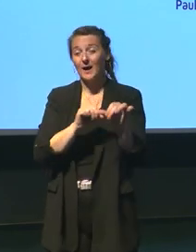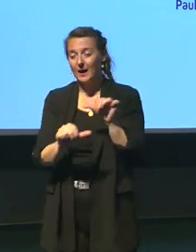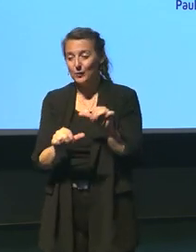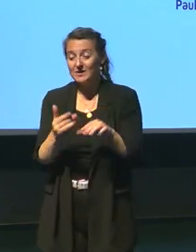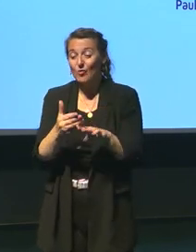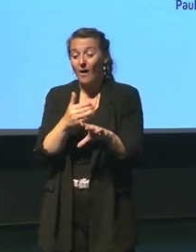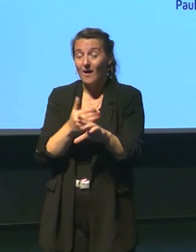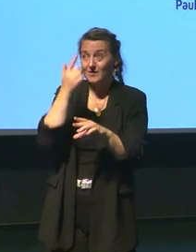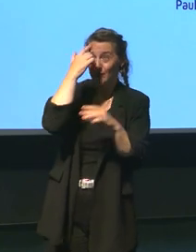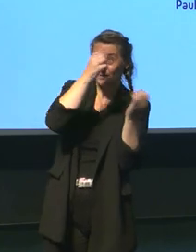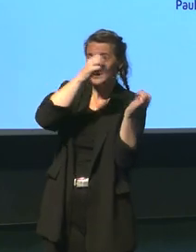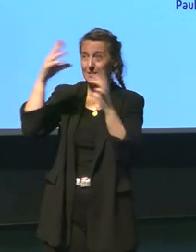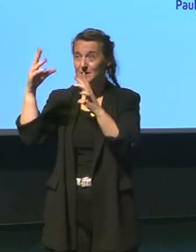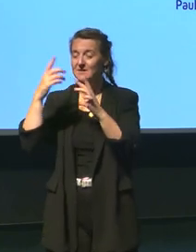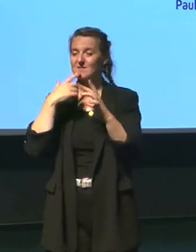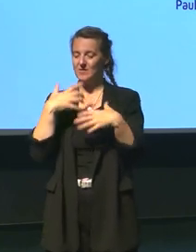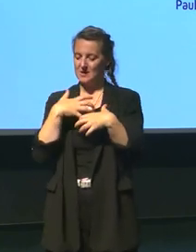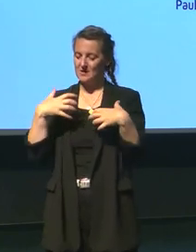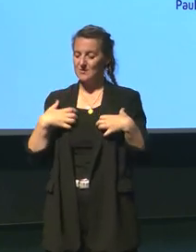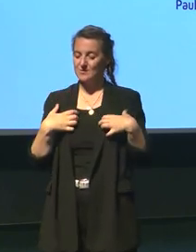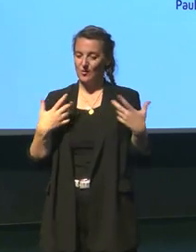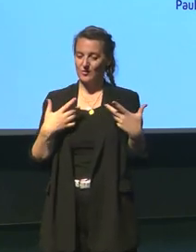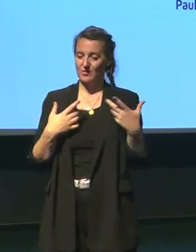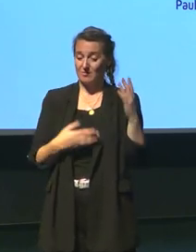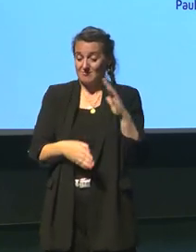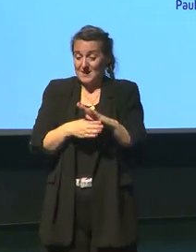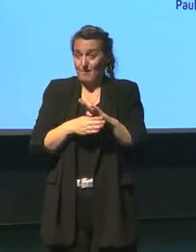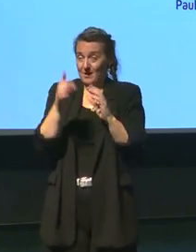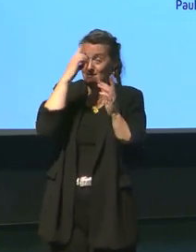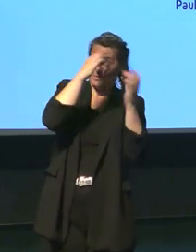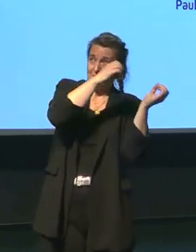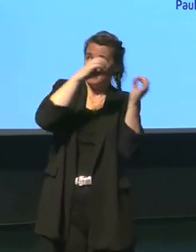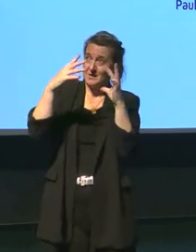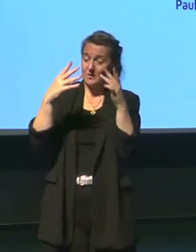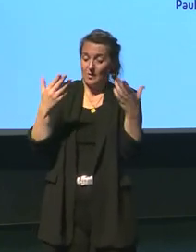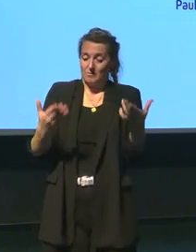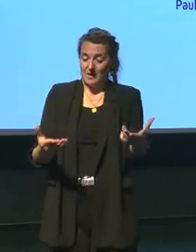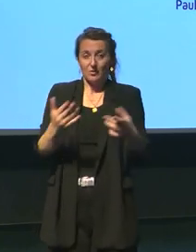la science avance à partir de l'imagination donc est-ce que la société d'aujourd'hui